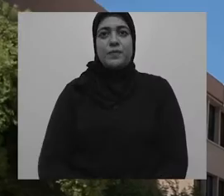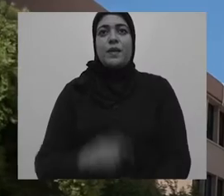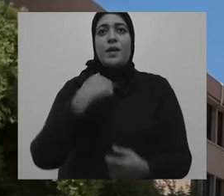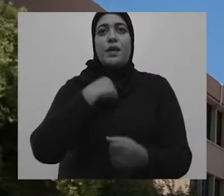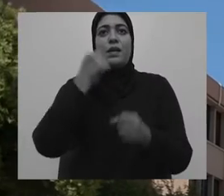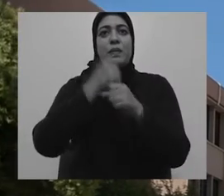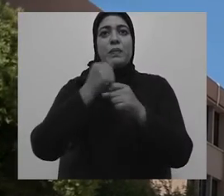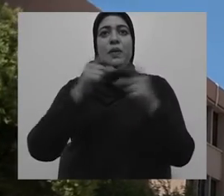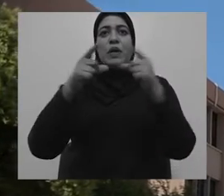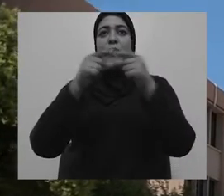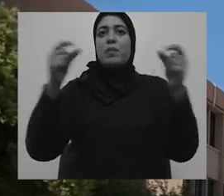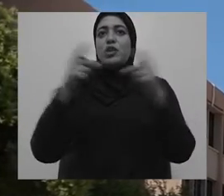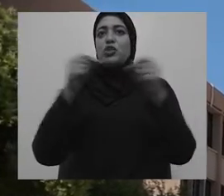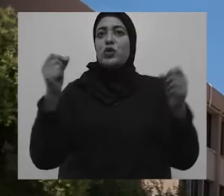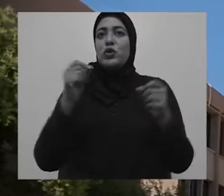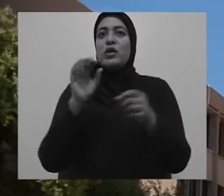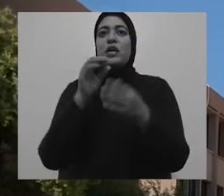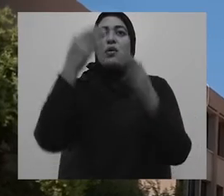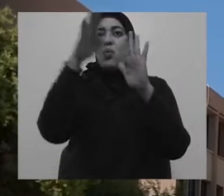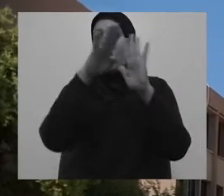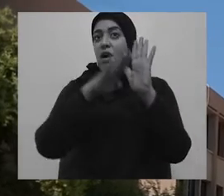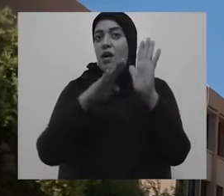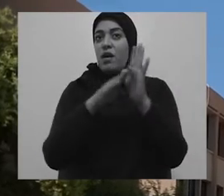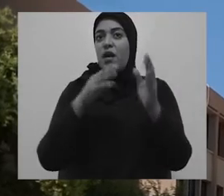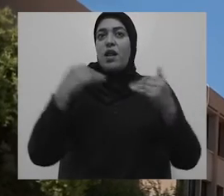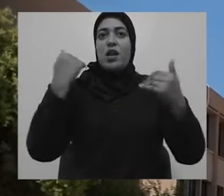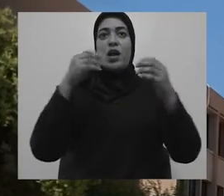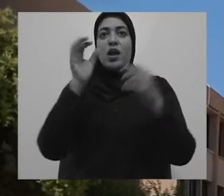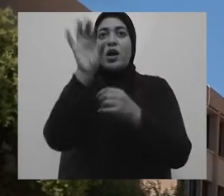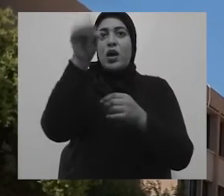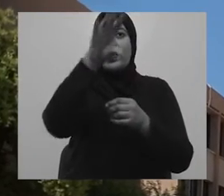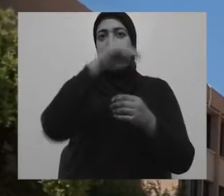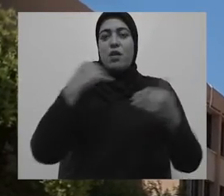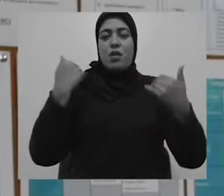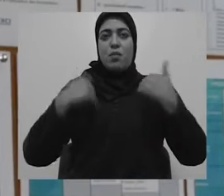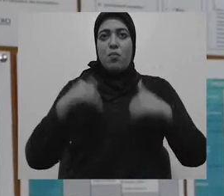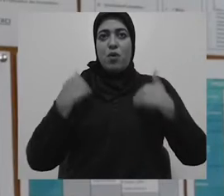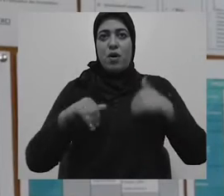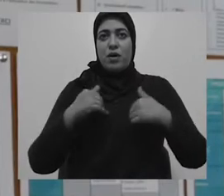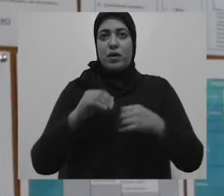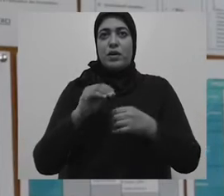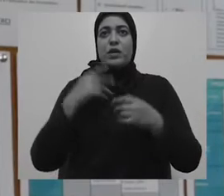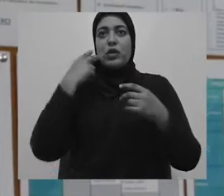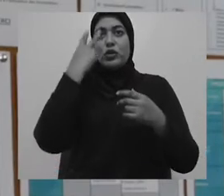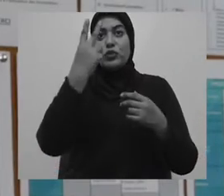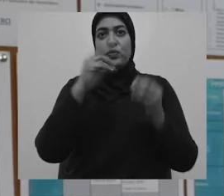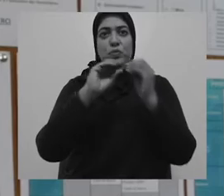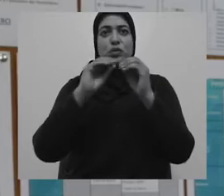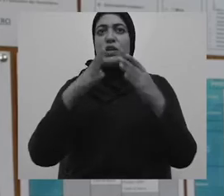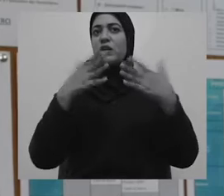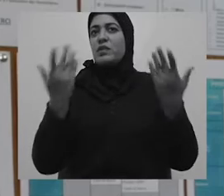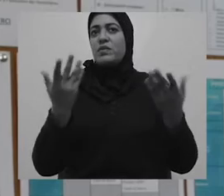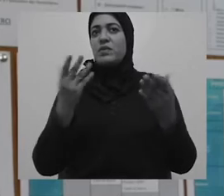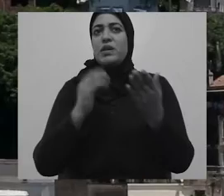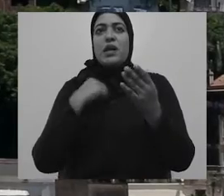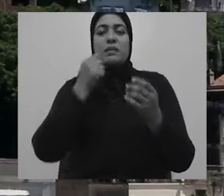L'enquête était l'une des plus grandes activités menées dans le projet Decide, qui est la recherche d'IRPI sur la qualité de vie des personnes